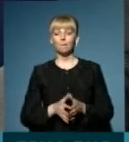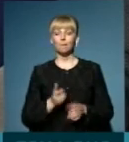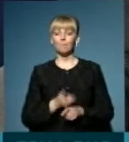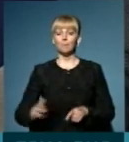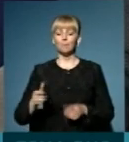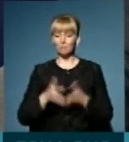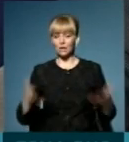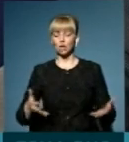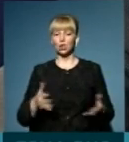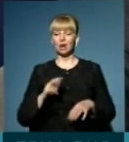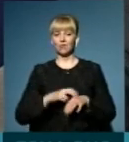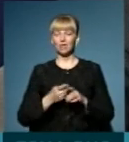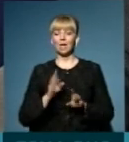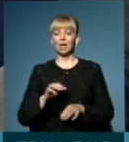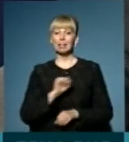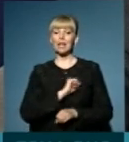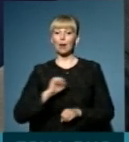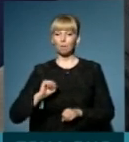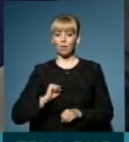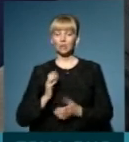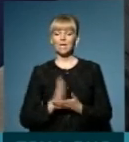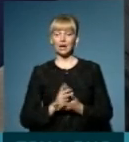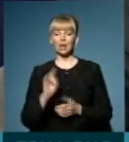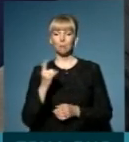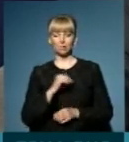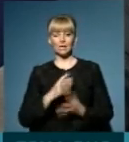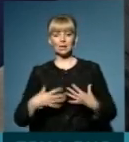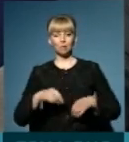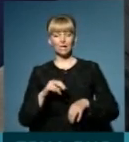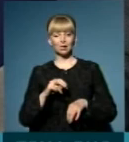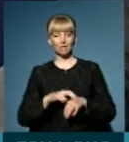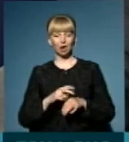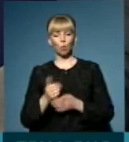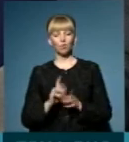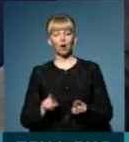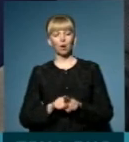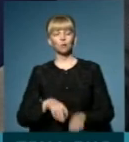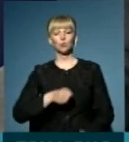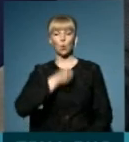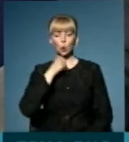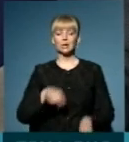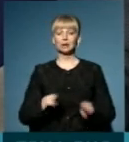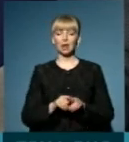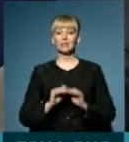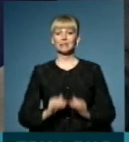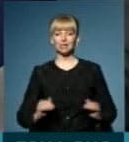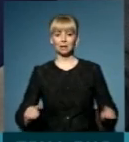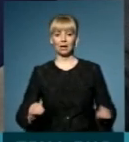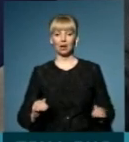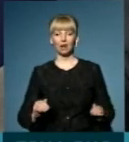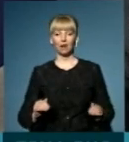лікарів, це терапевти поки що, в той же час є педіатр. Сімейний лікар обслуговує як дорослих, так і дітей. Тому